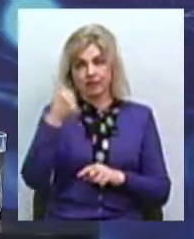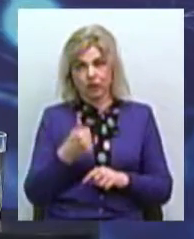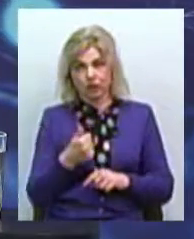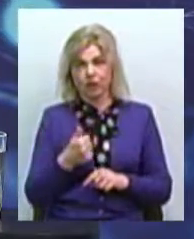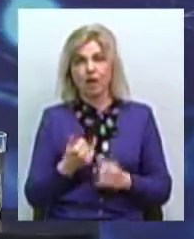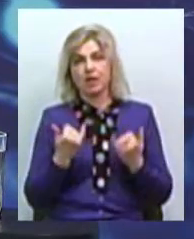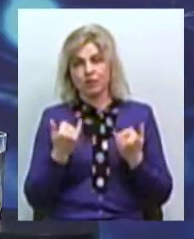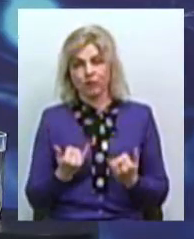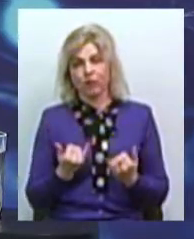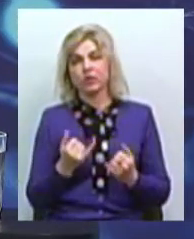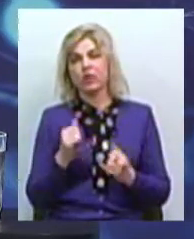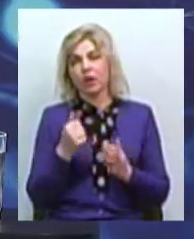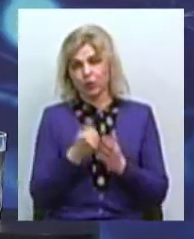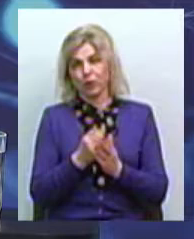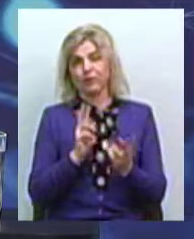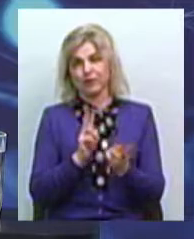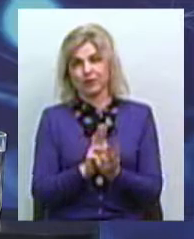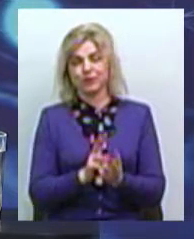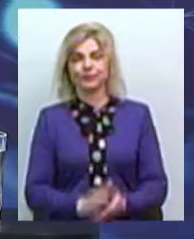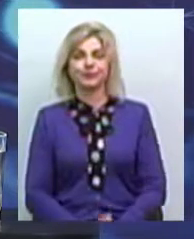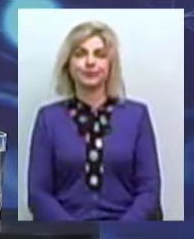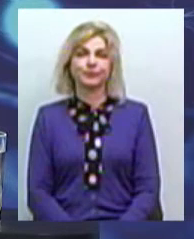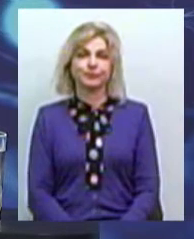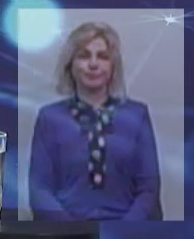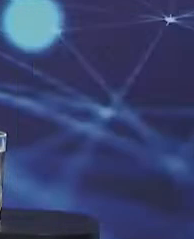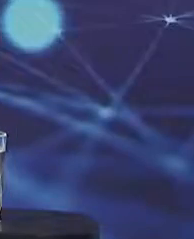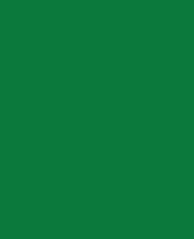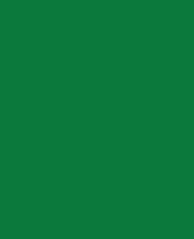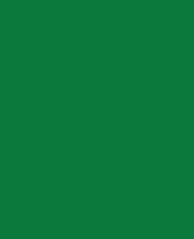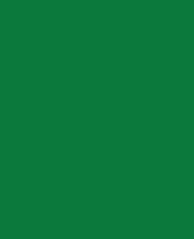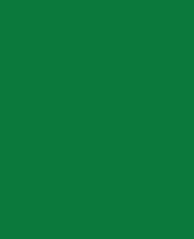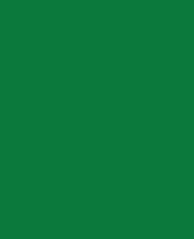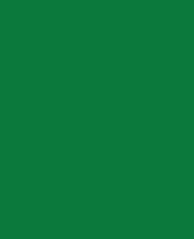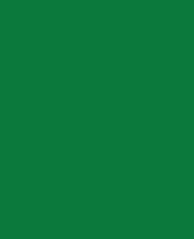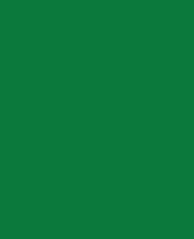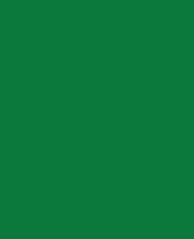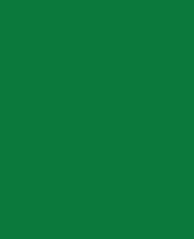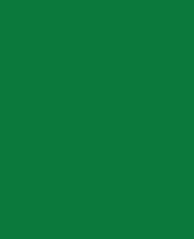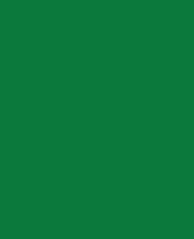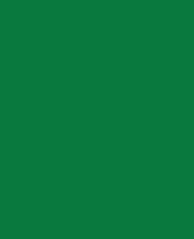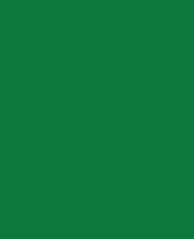а сьогодні нашу програму завершено. На все добре. Дякую.